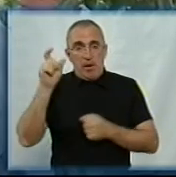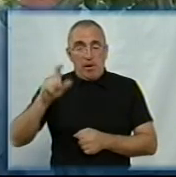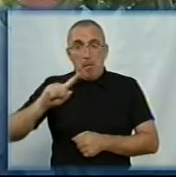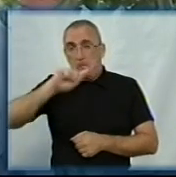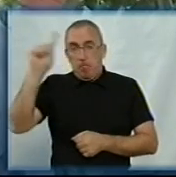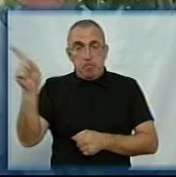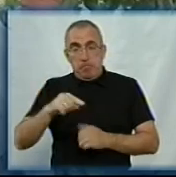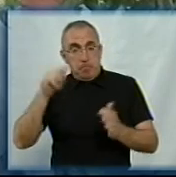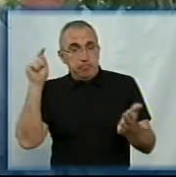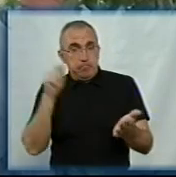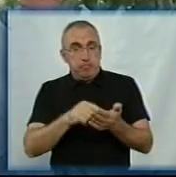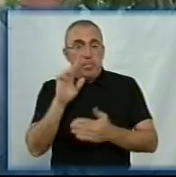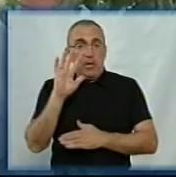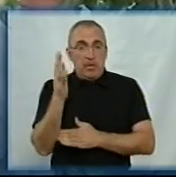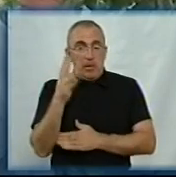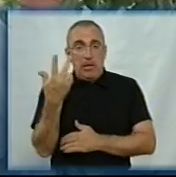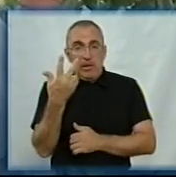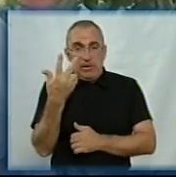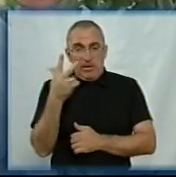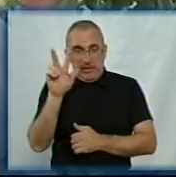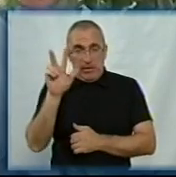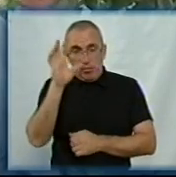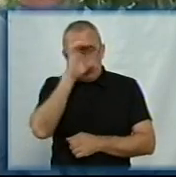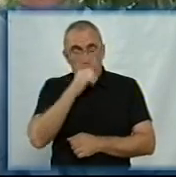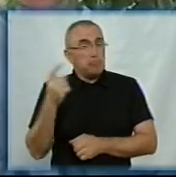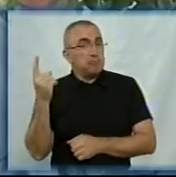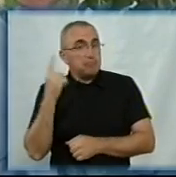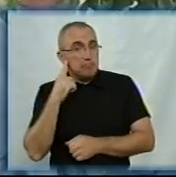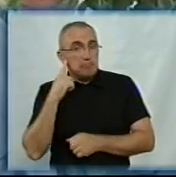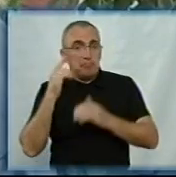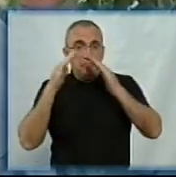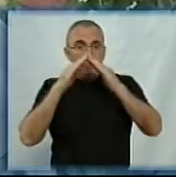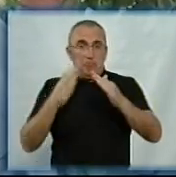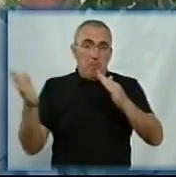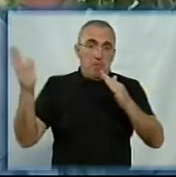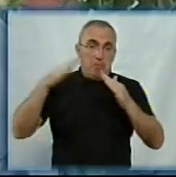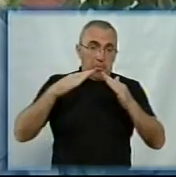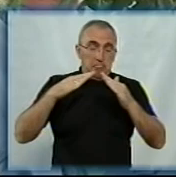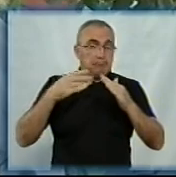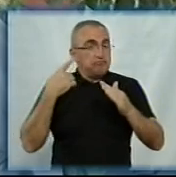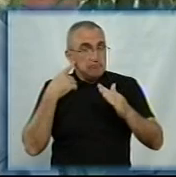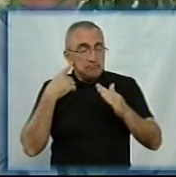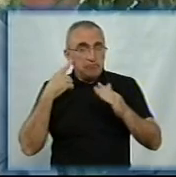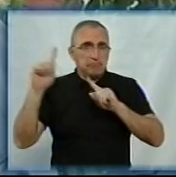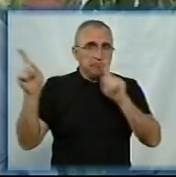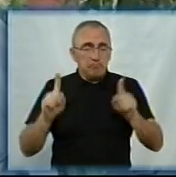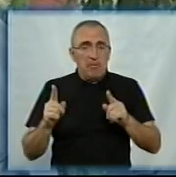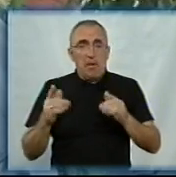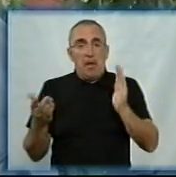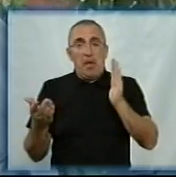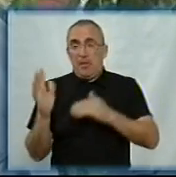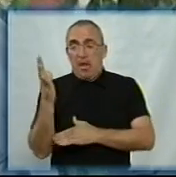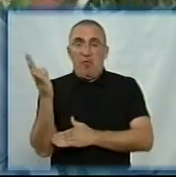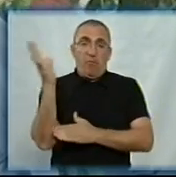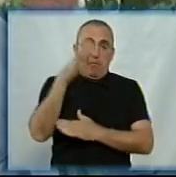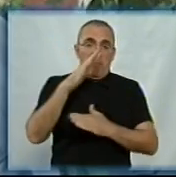Блискавка вдарила в дерево. О 3-й годині ночі я почула – удар по даху, вибігла був, дощ і блискавка. Дерево лежить на даху.